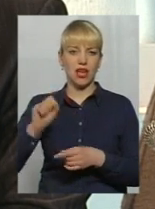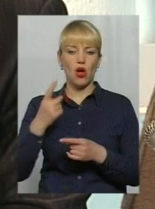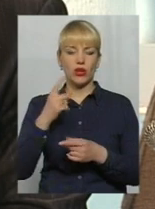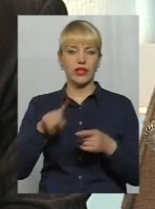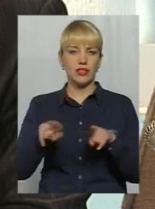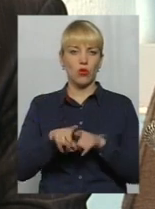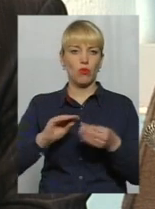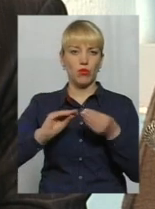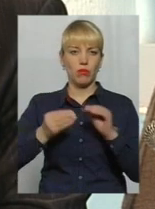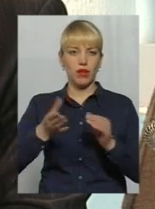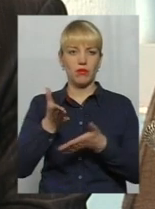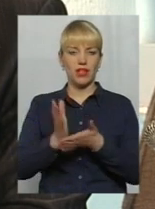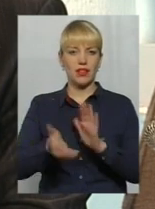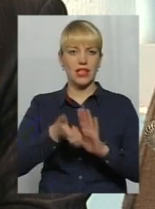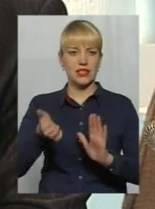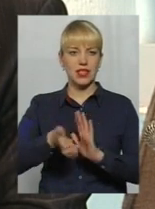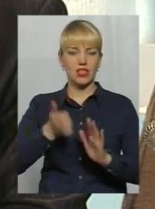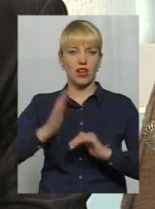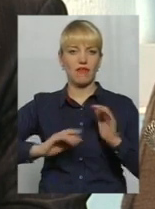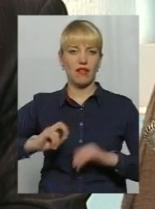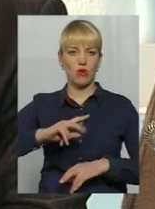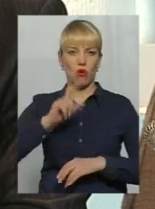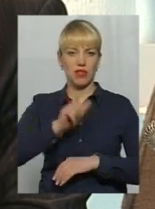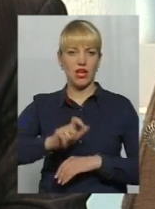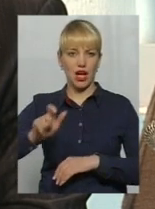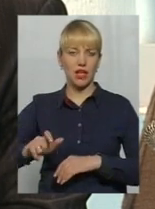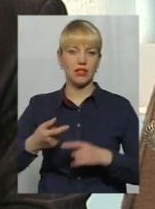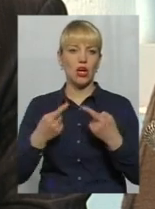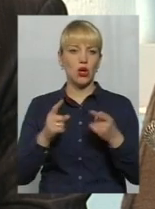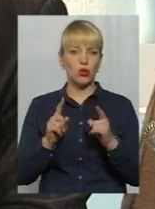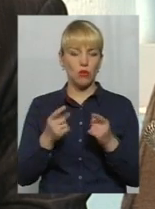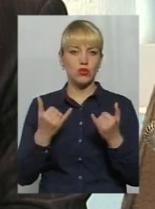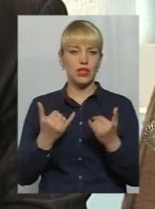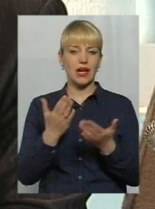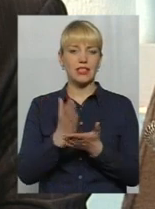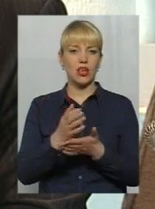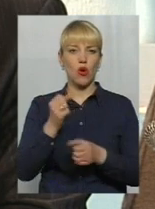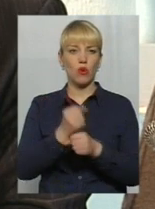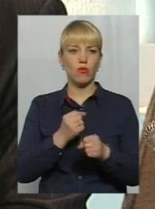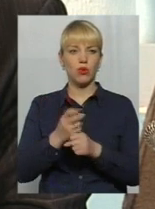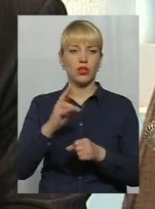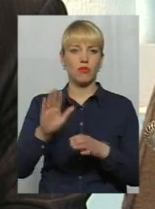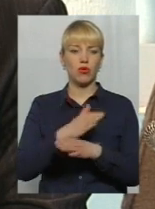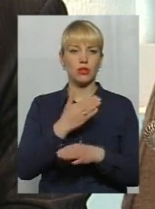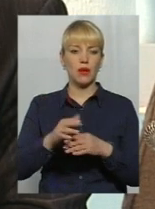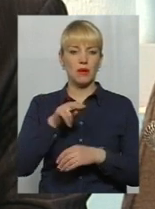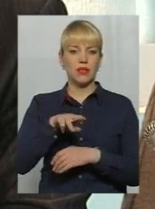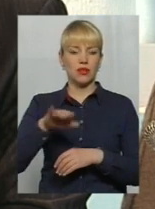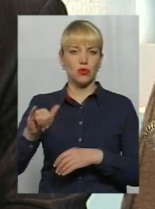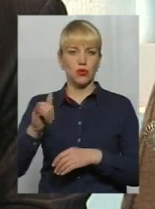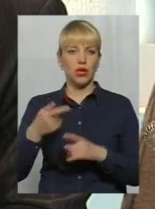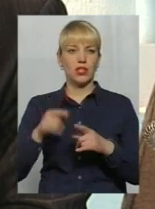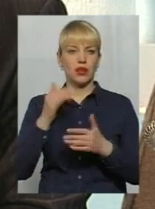є нестача кваліфікованих кадрів. Тому зараз йде робота по реформуванні профтехосвіти. І